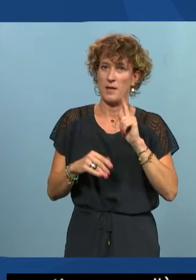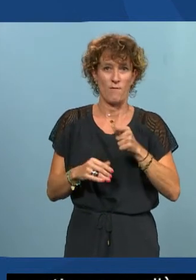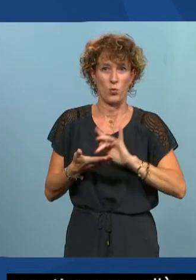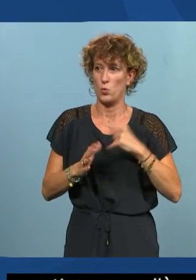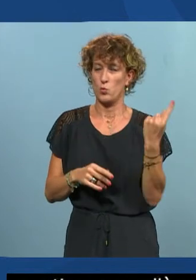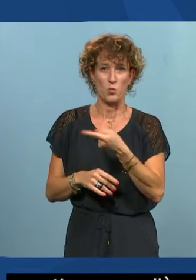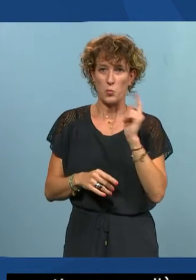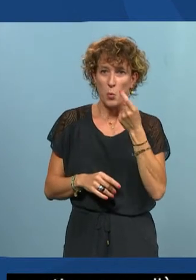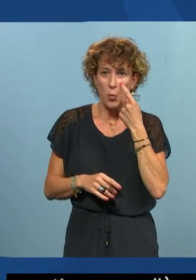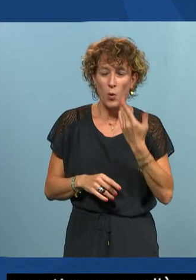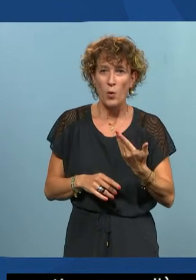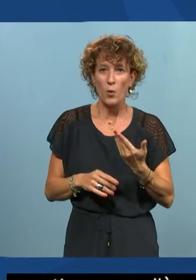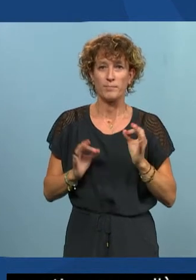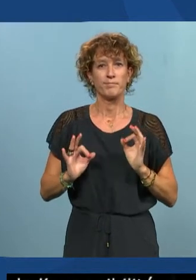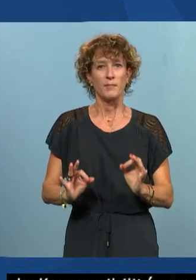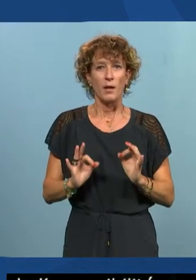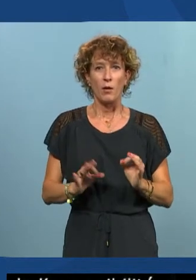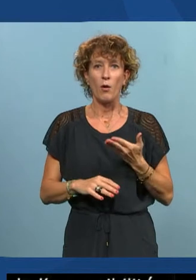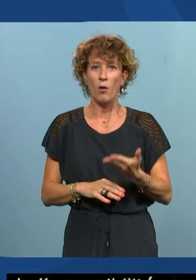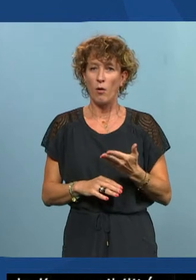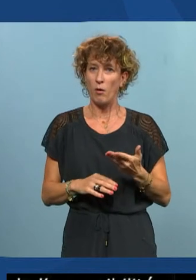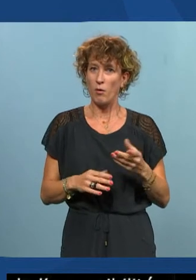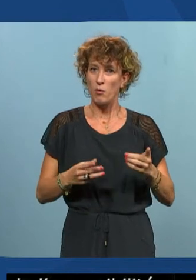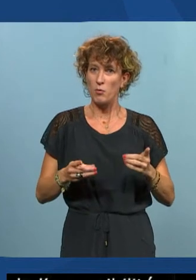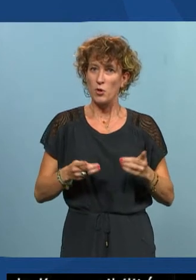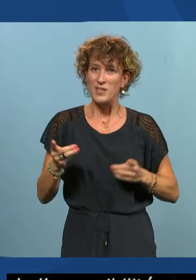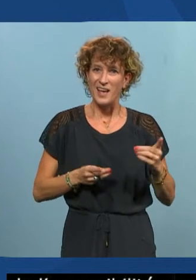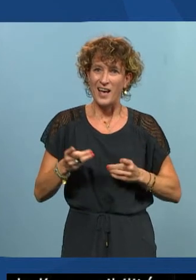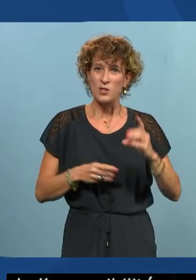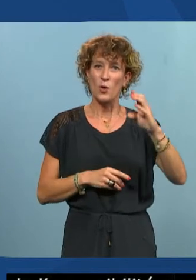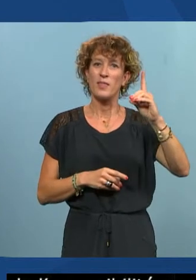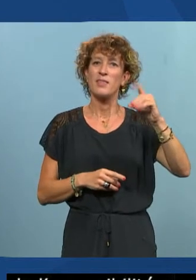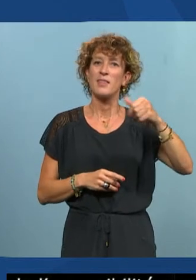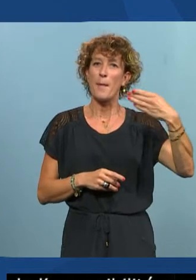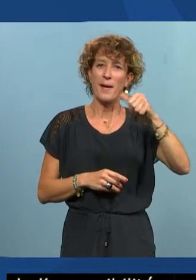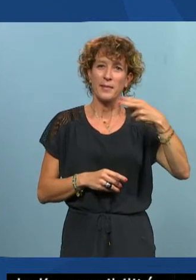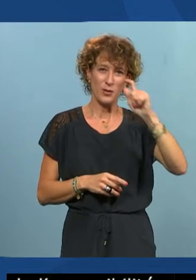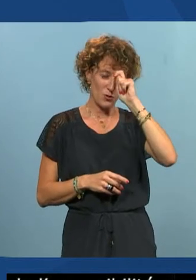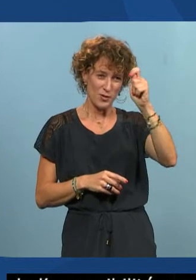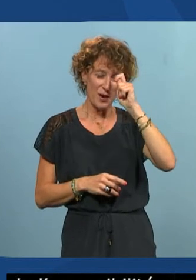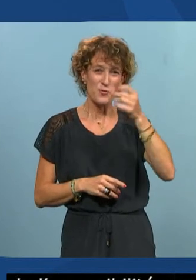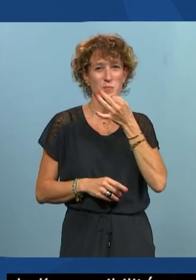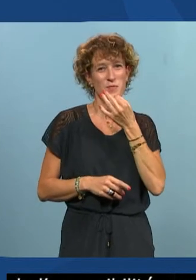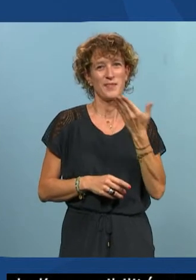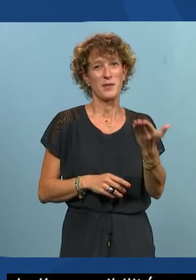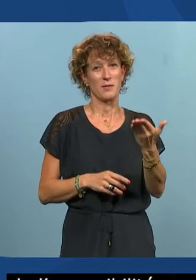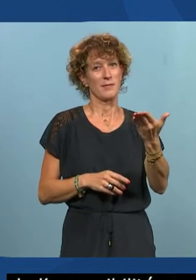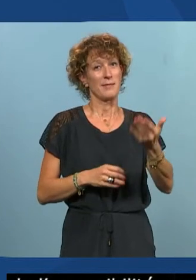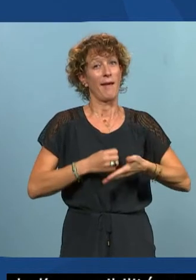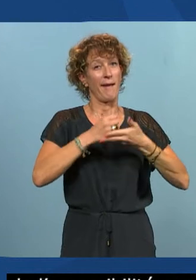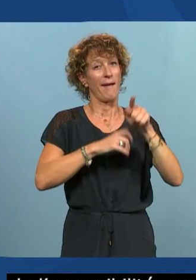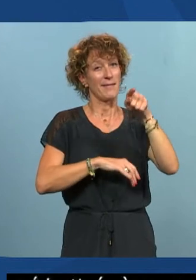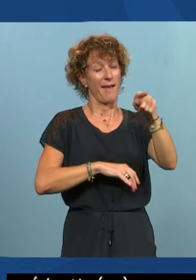Et d'ailleurs, notre direction, notre Daman, que je salue d'ailleurs au passage, puisque c'est grâce à elle,